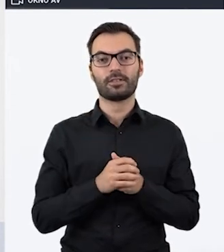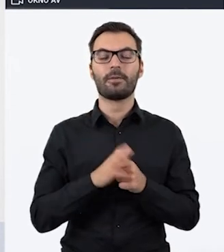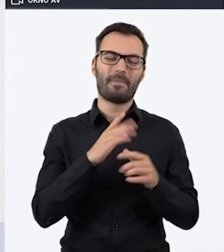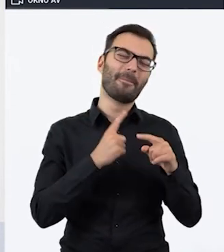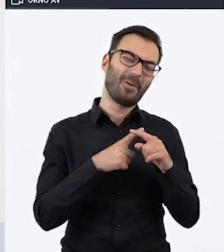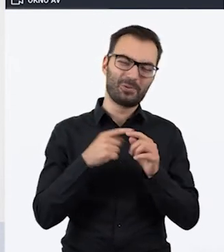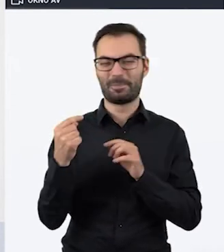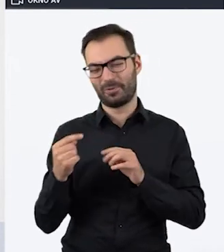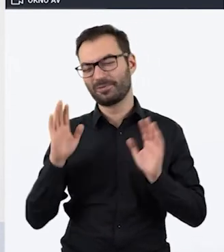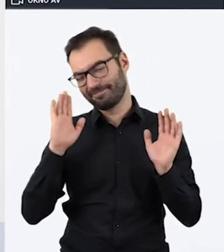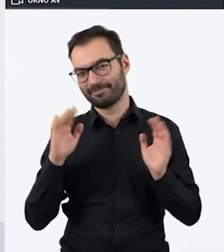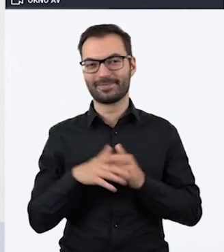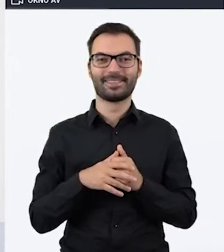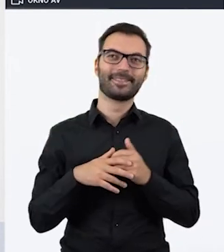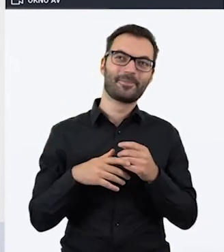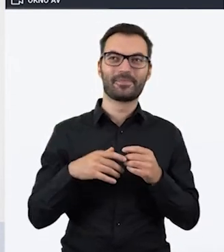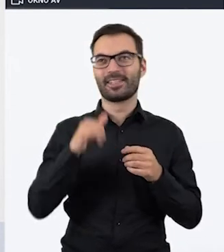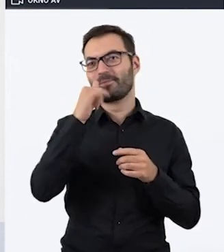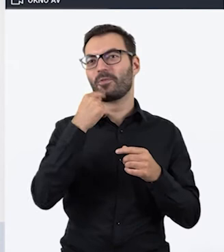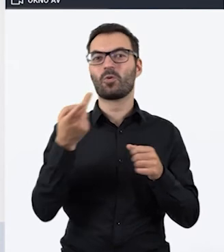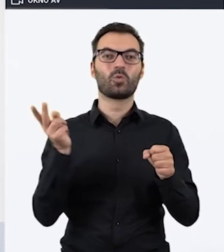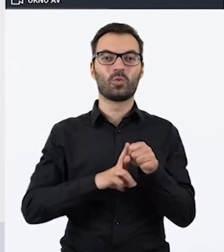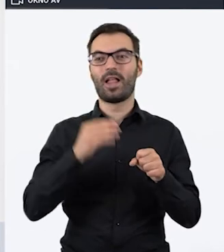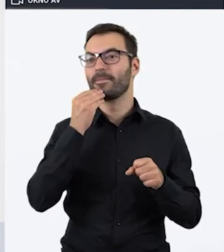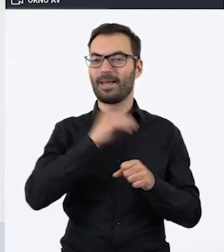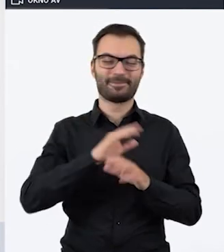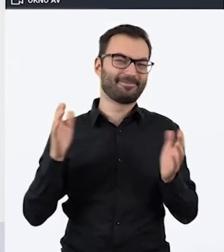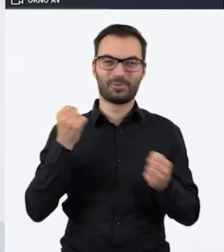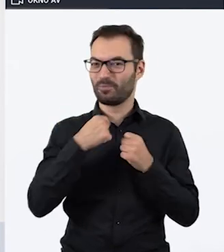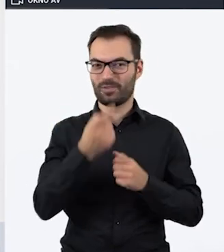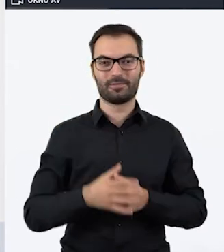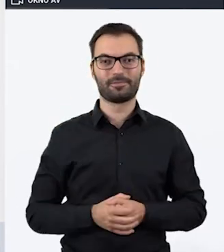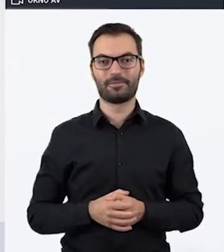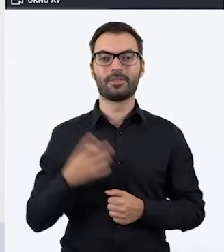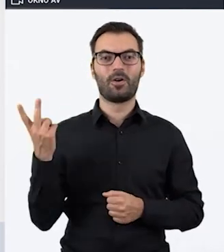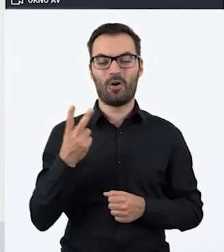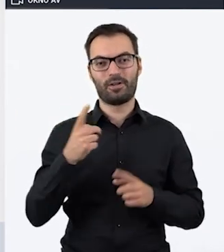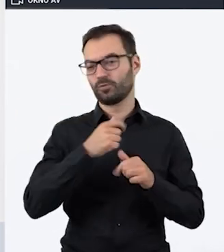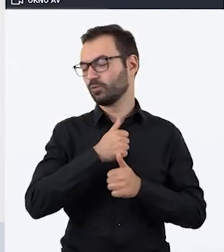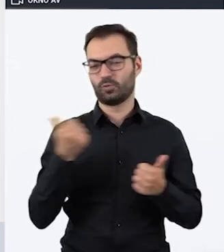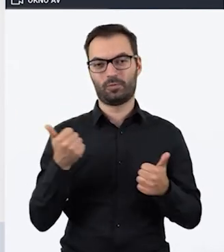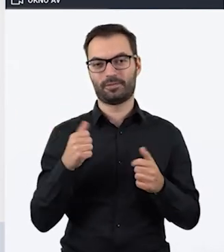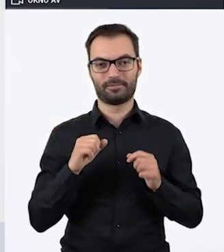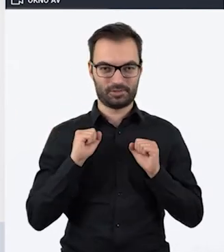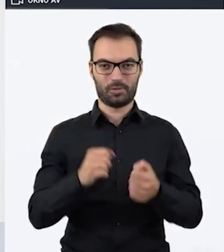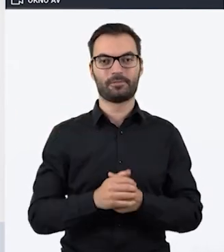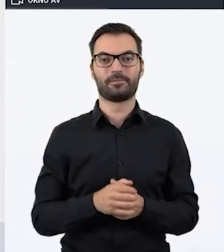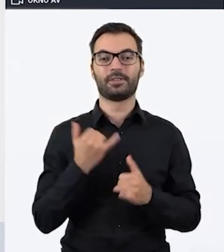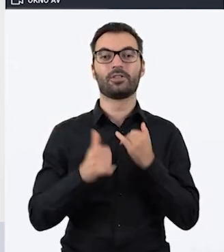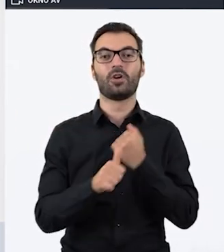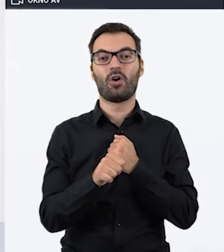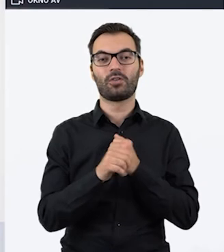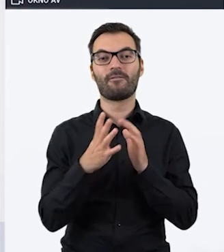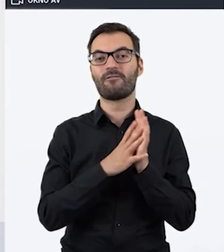plusy i minusy i trudno może trochę jest powiedzieć, który z nich jest lepszy, a który gorszy. Oba świetnie się sprawdzają. Jeżeli chodzi